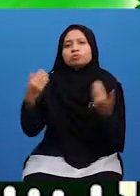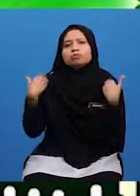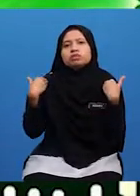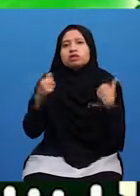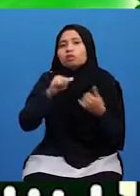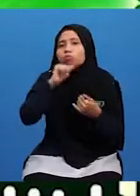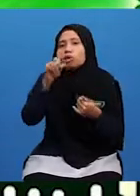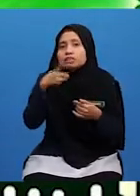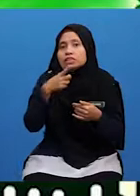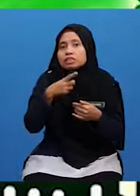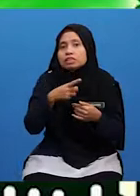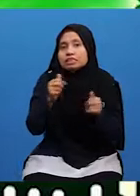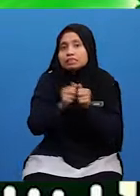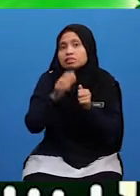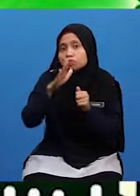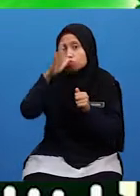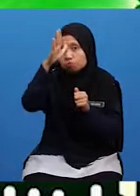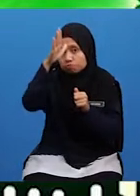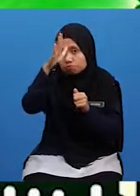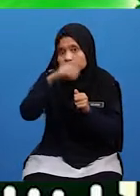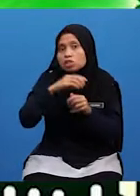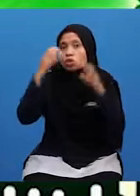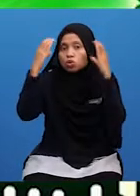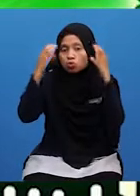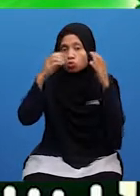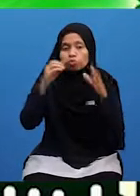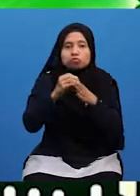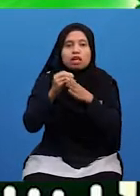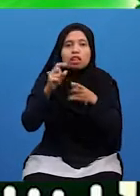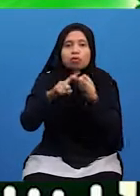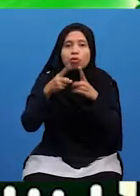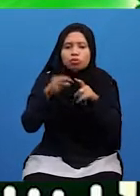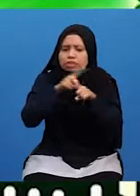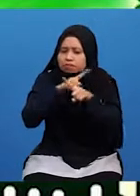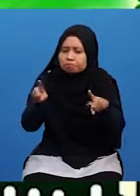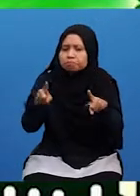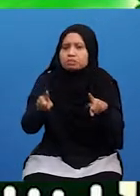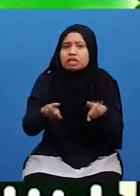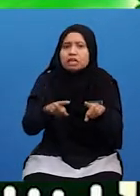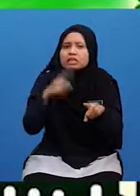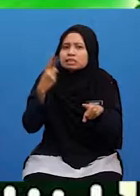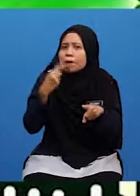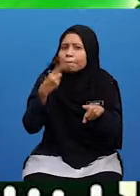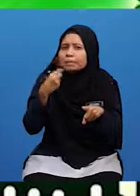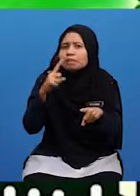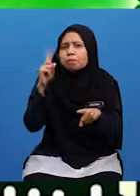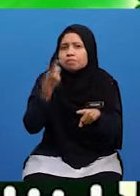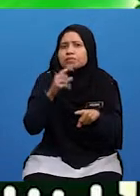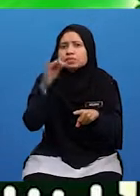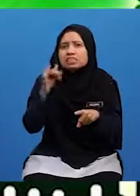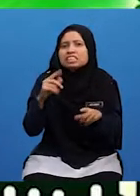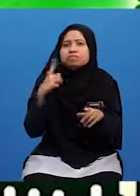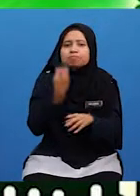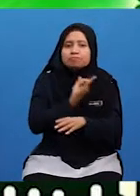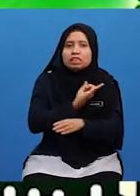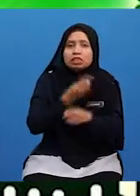Berada Bukan Sahaja Dengan Ibu Bapa Guru Atau Kawan-kawan Tetapi Sesiapa Sahaja